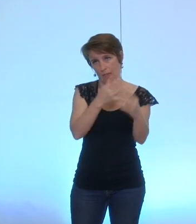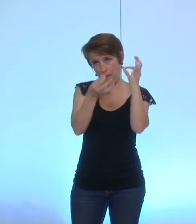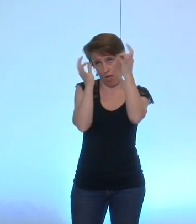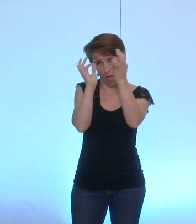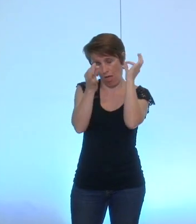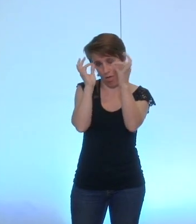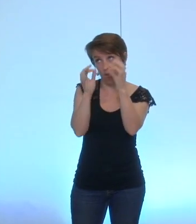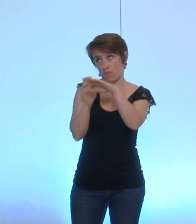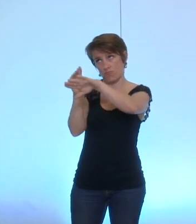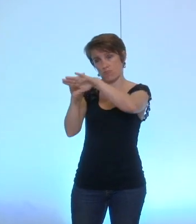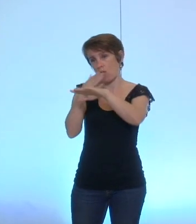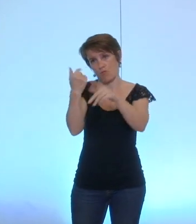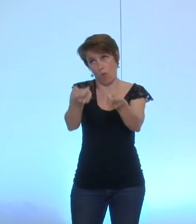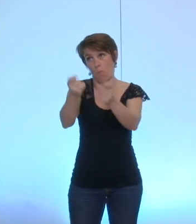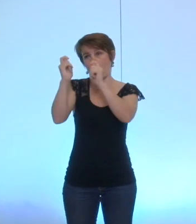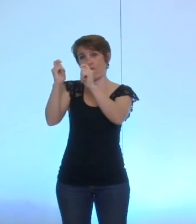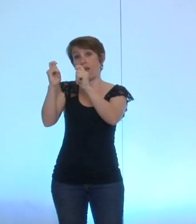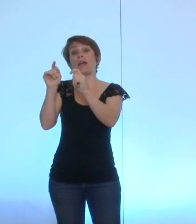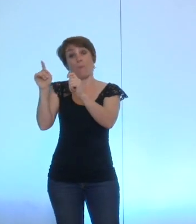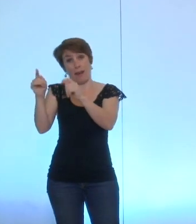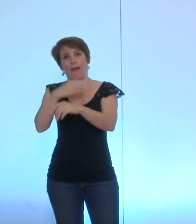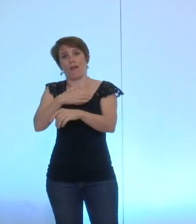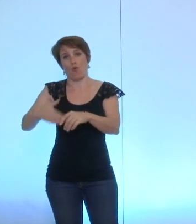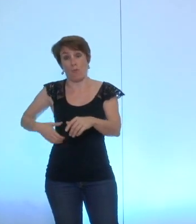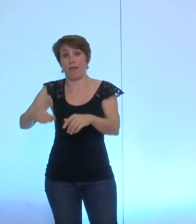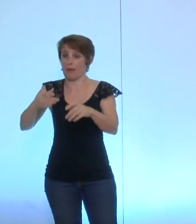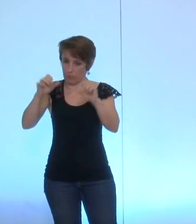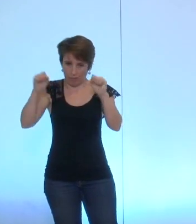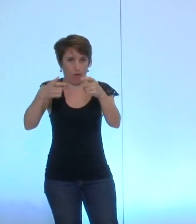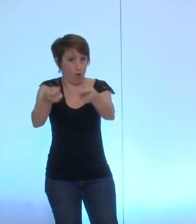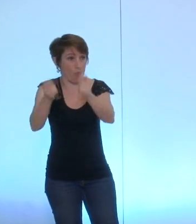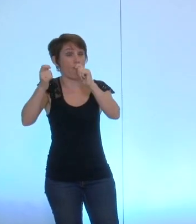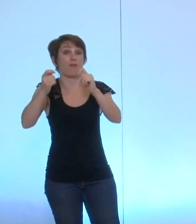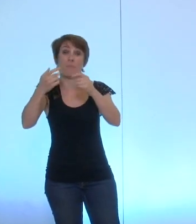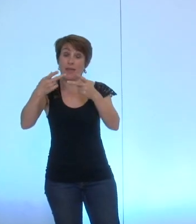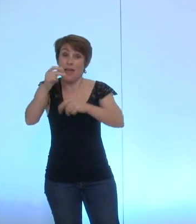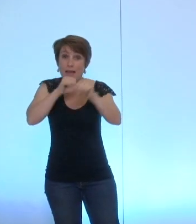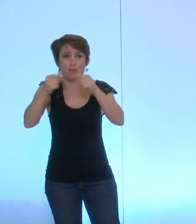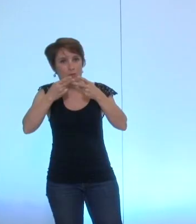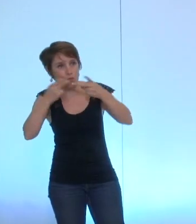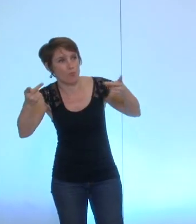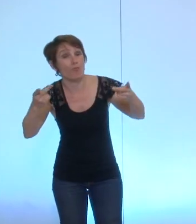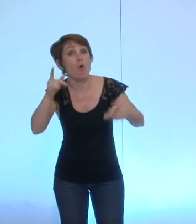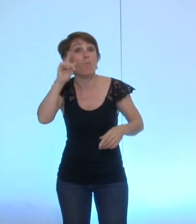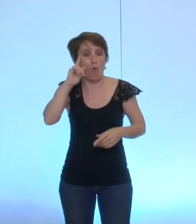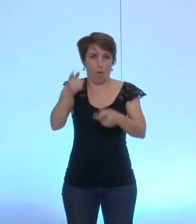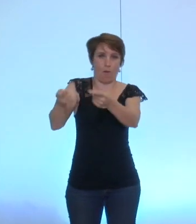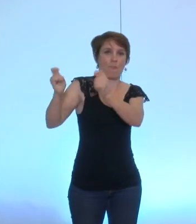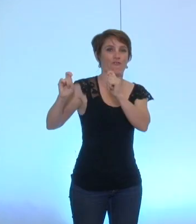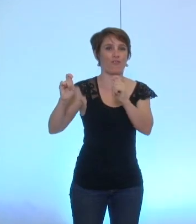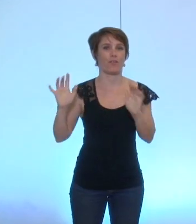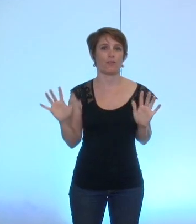ça veut dire que le maire informera de la raison pour laquelle il a éventuellement retiré la délégation ou la fonction ça je veux bien qu'on